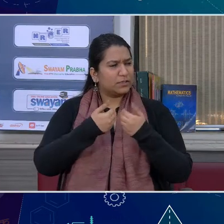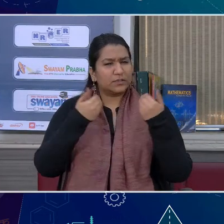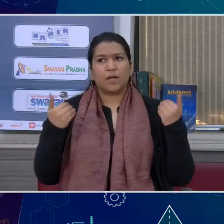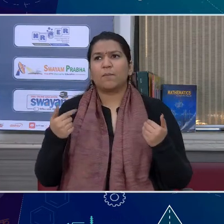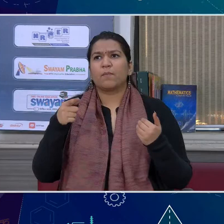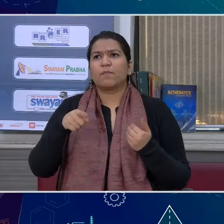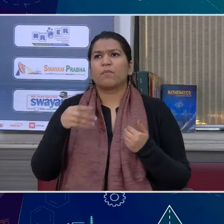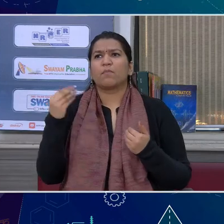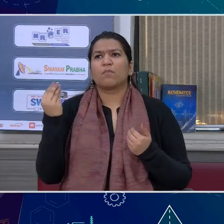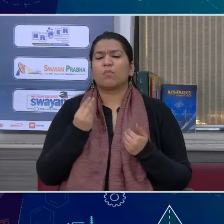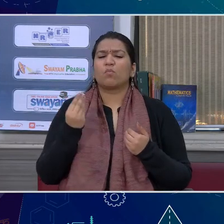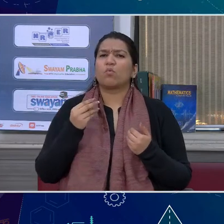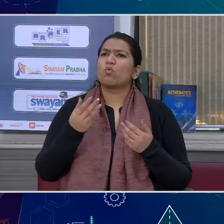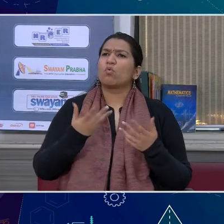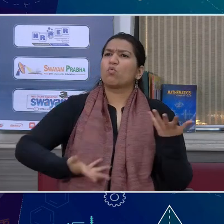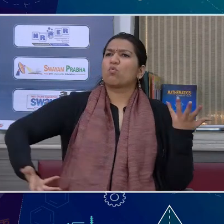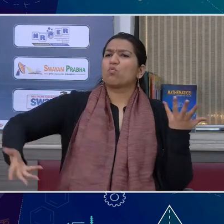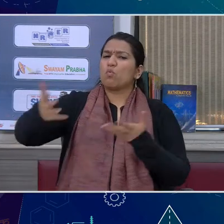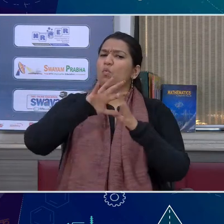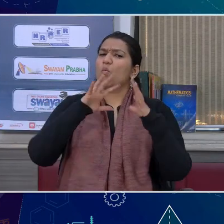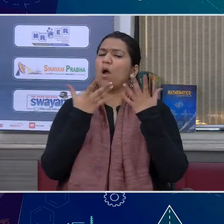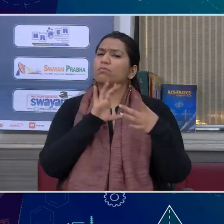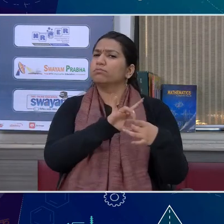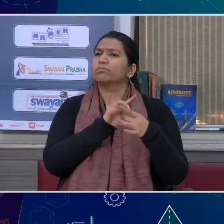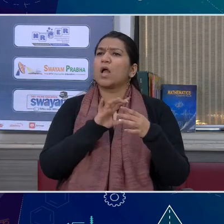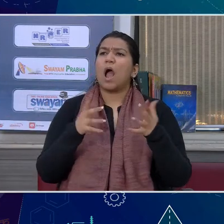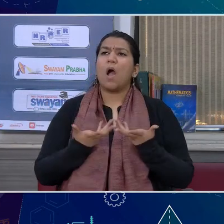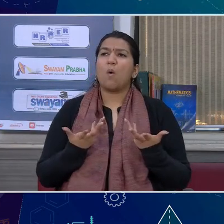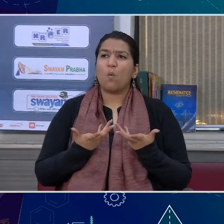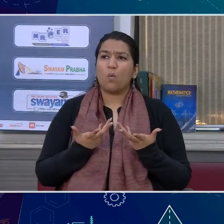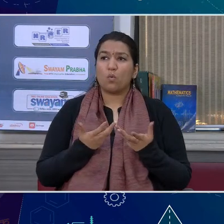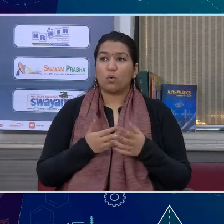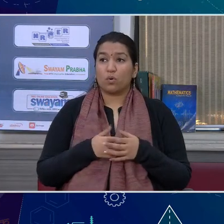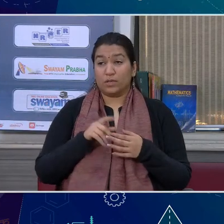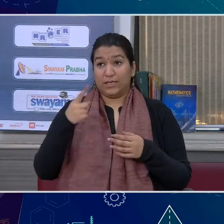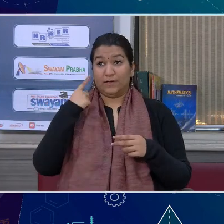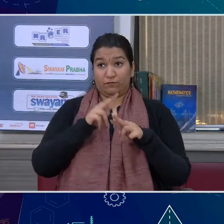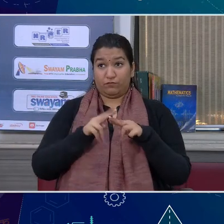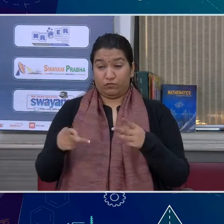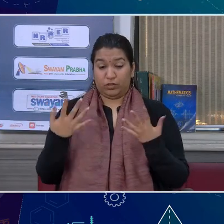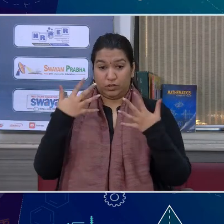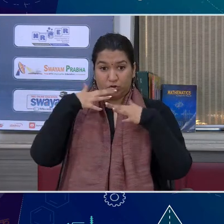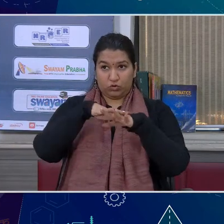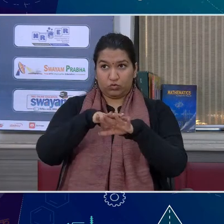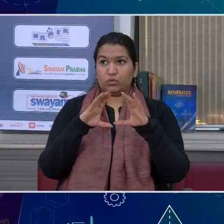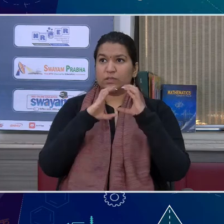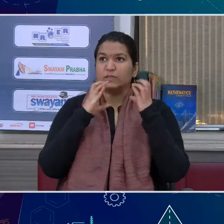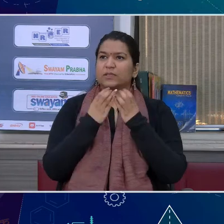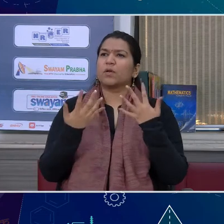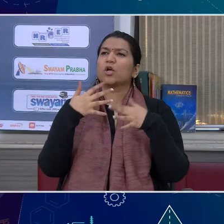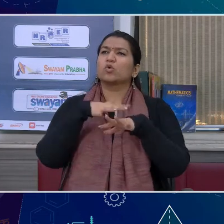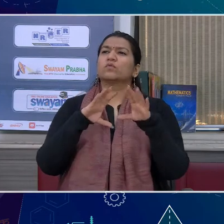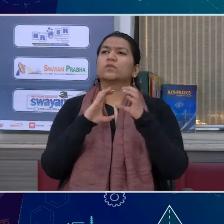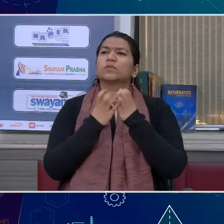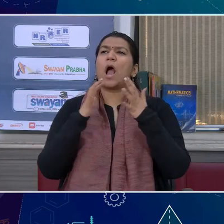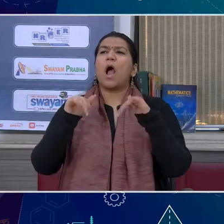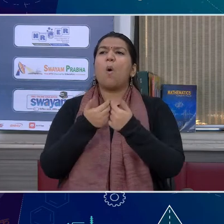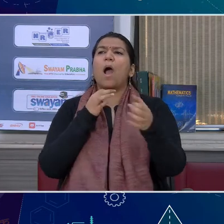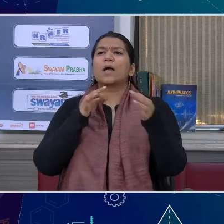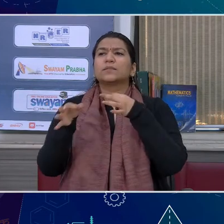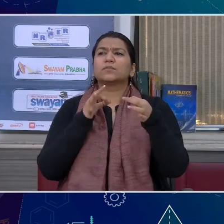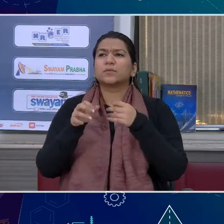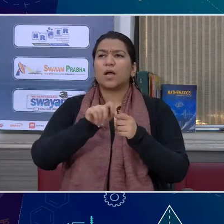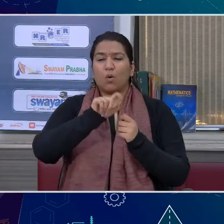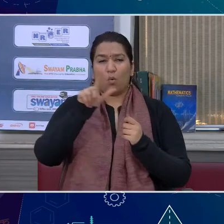संसार के साथ सायोग कैसे बिठा पाएंगे और अगर हम इसको इंक्ल्ोसिव क्लासरूम में समझना चाहें तो किस तरह से हम असानी से